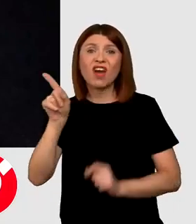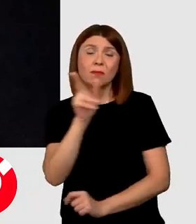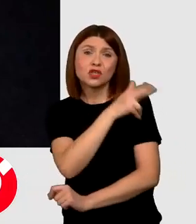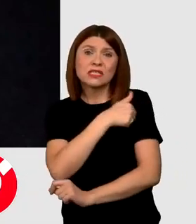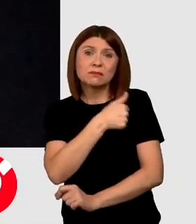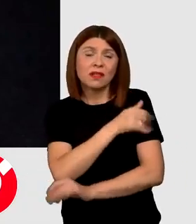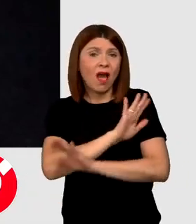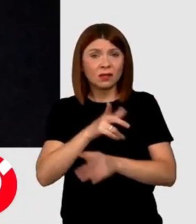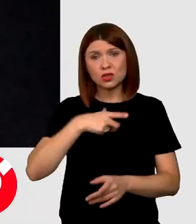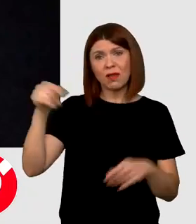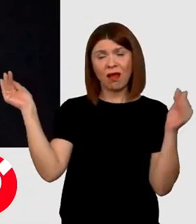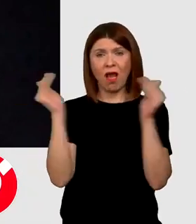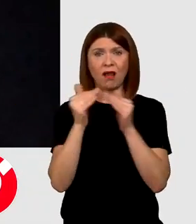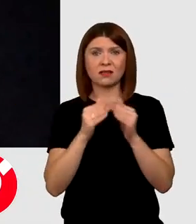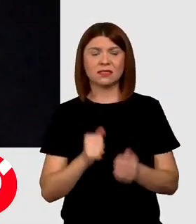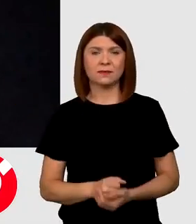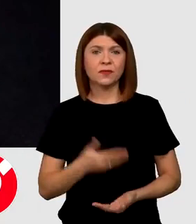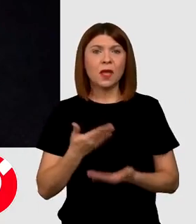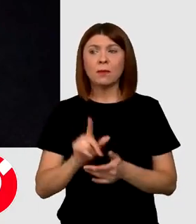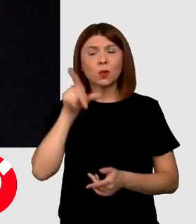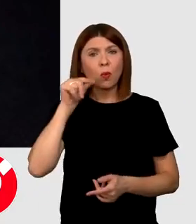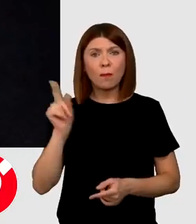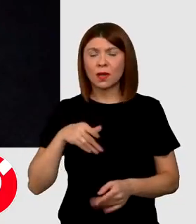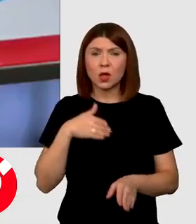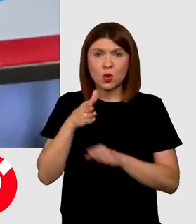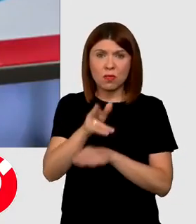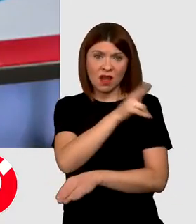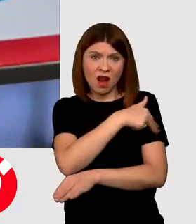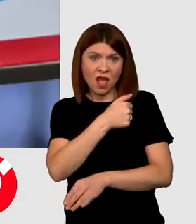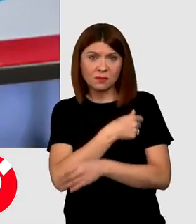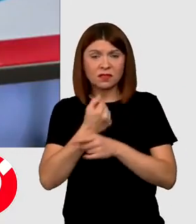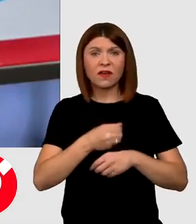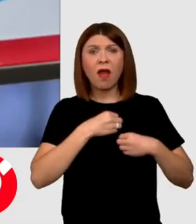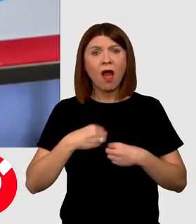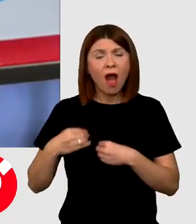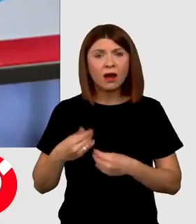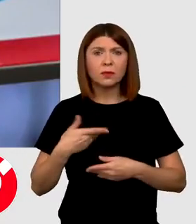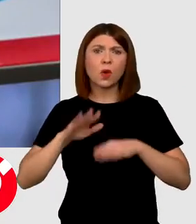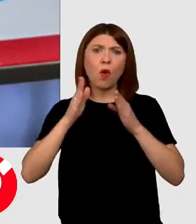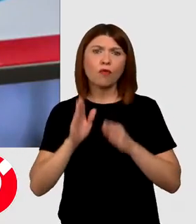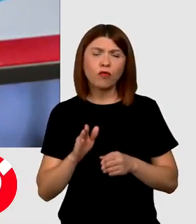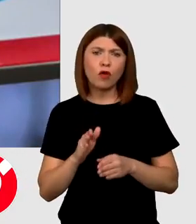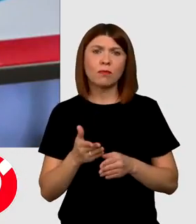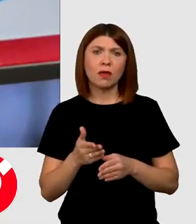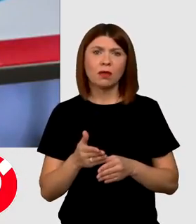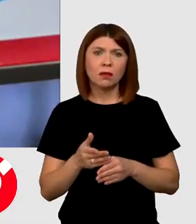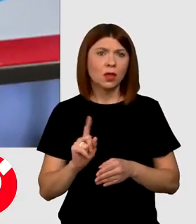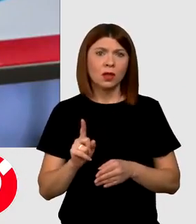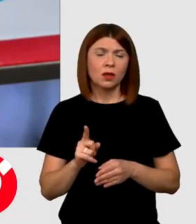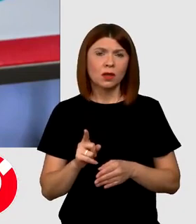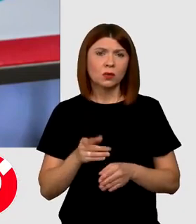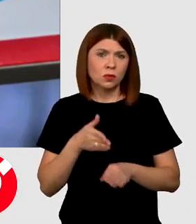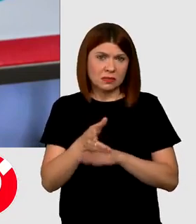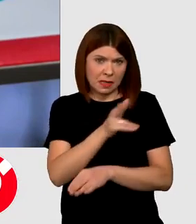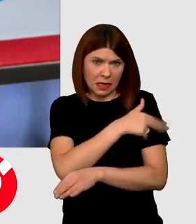acelui spital și pleacă acasă. Pentru cei care nu se duc la spital să fie evaluat, pentru că au forme care nu ar trebui să ducă pacientul la